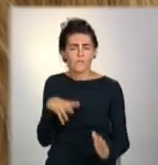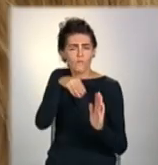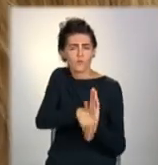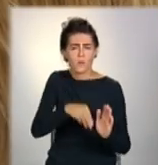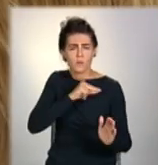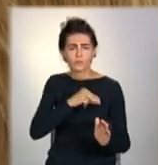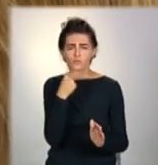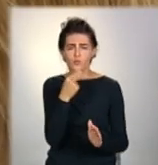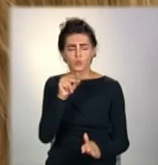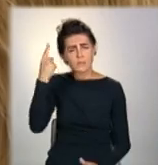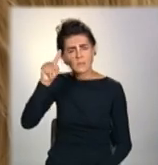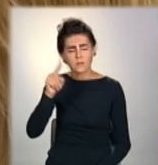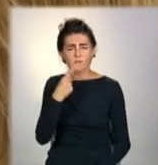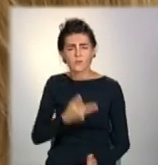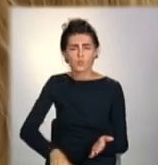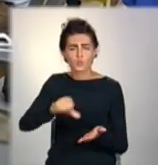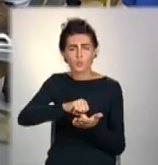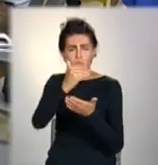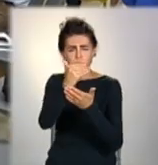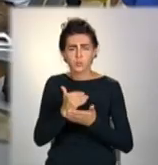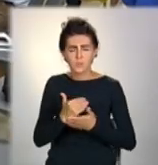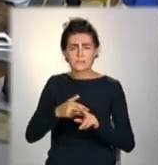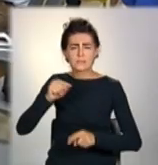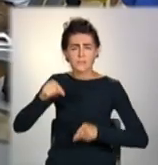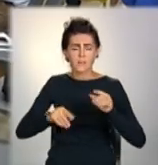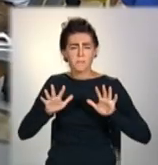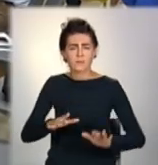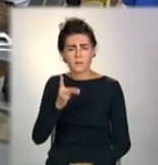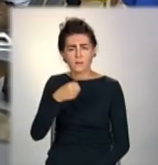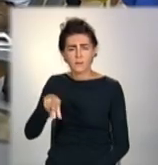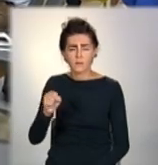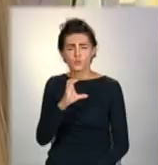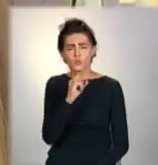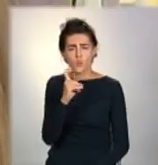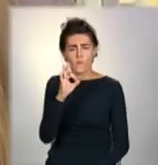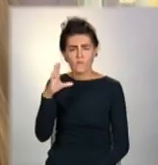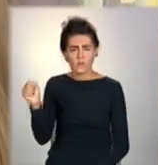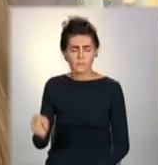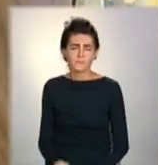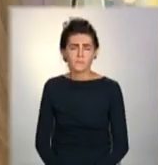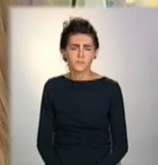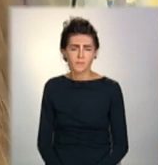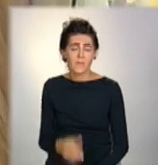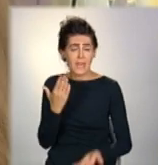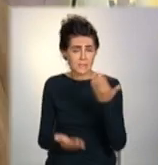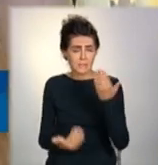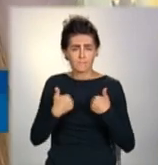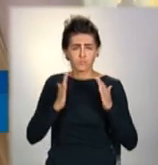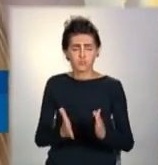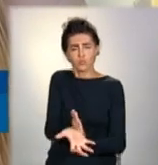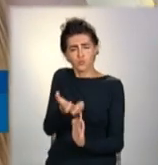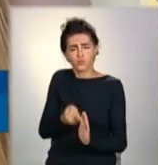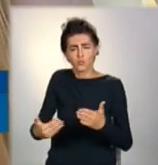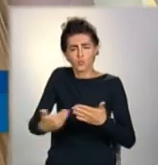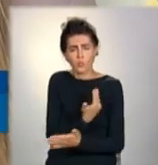кращих ідей, вважає учасниця програми секретарка міської ради Ксенія Сухова. Якщо ми будемо отримати такі нові інструменти, нові